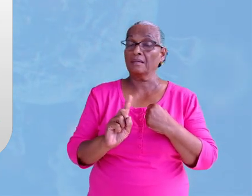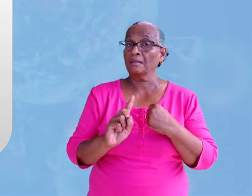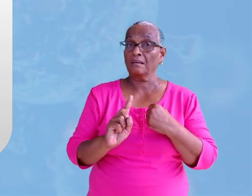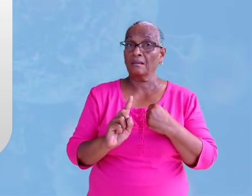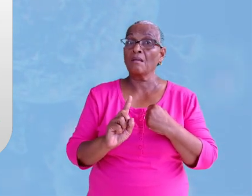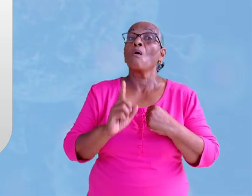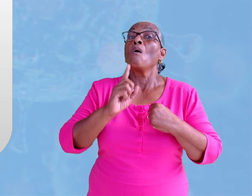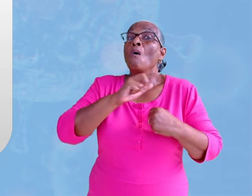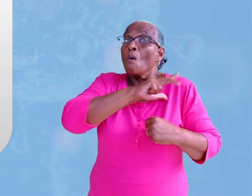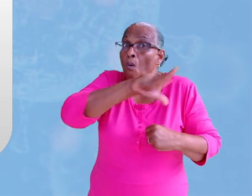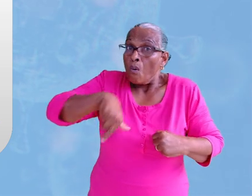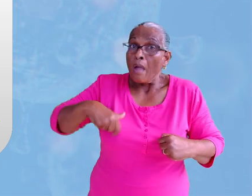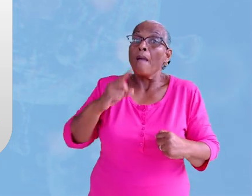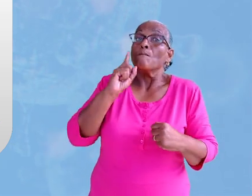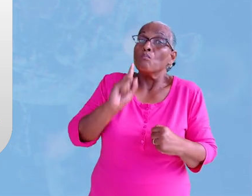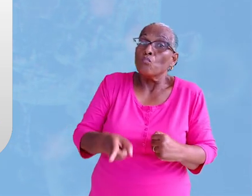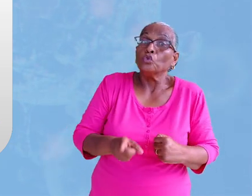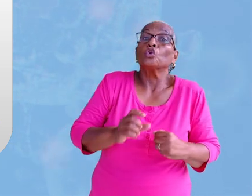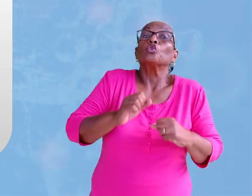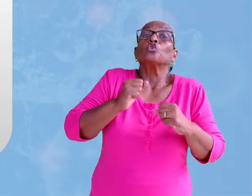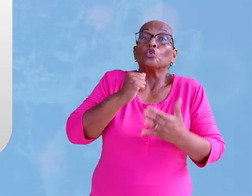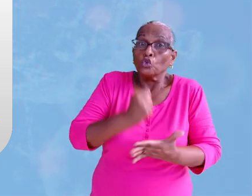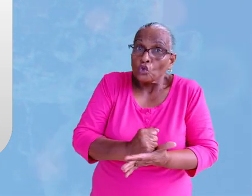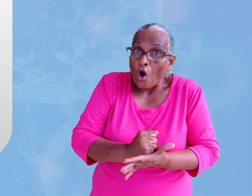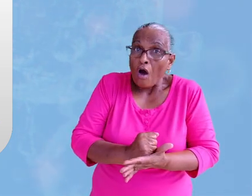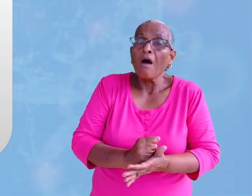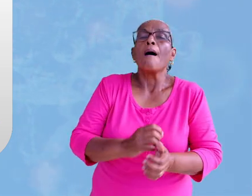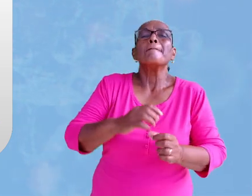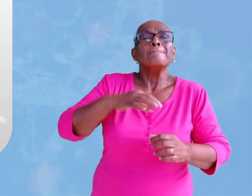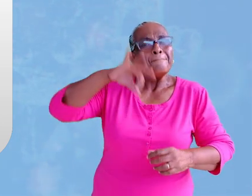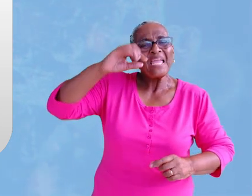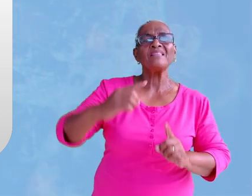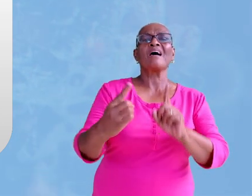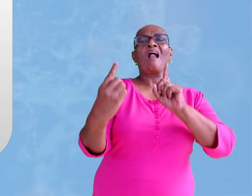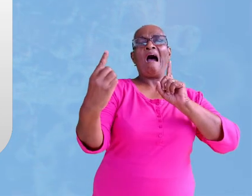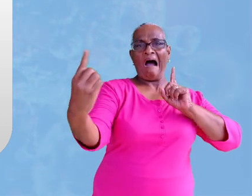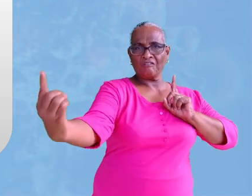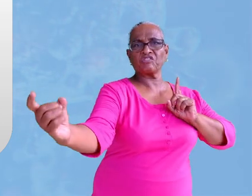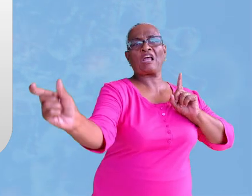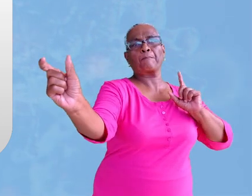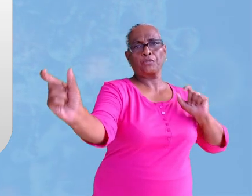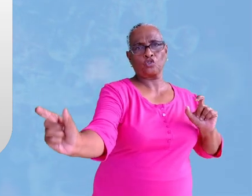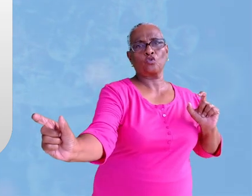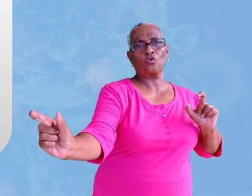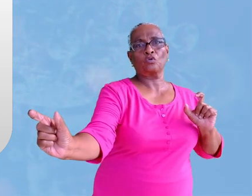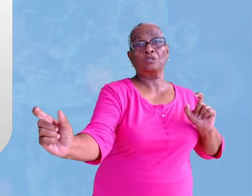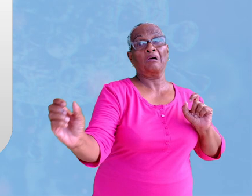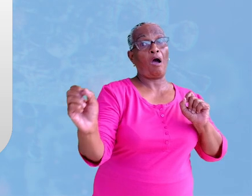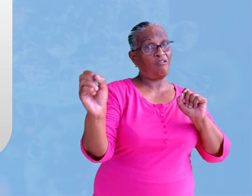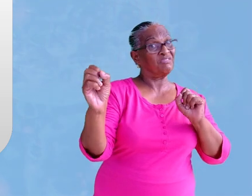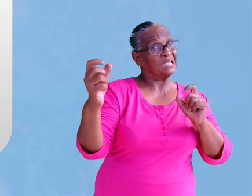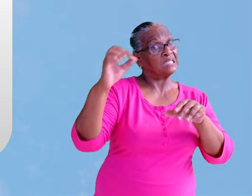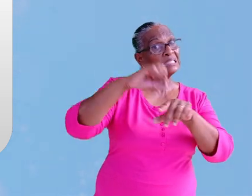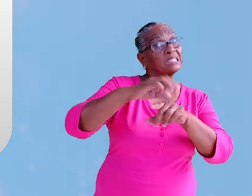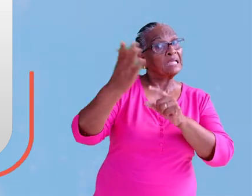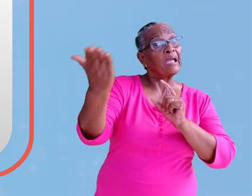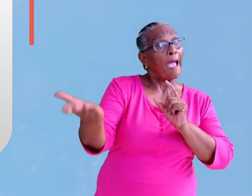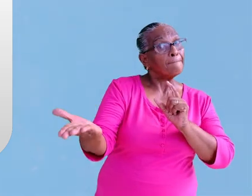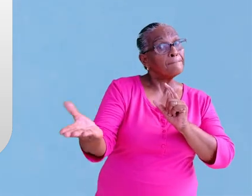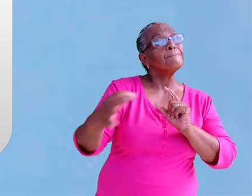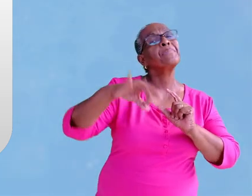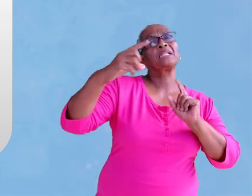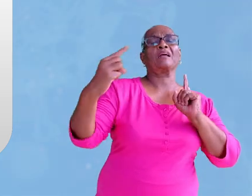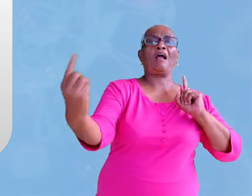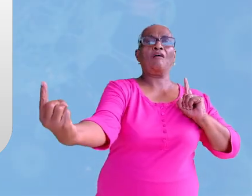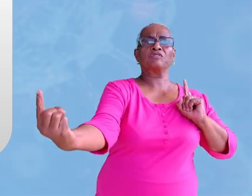Wij moeten toch voor alle zekerheid liever afstand houden van de persoon die deze verschijnselen vertoont,